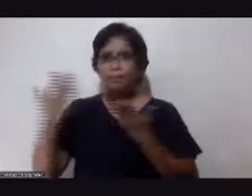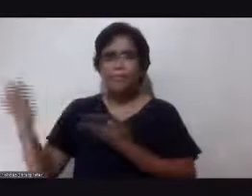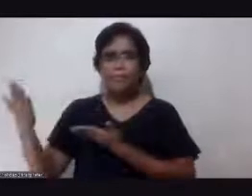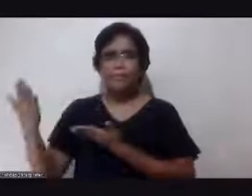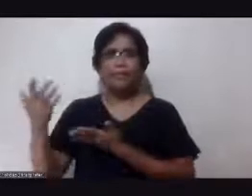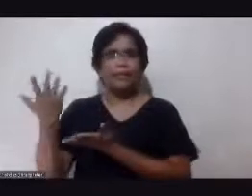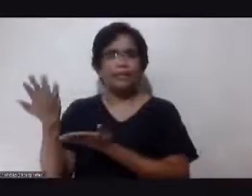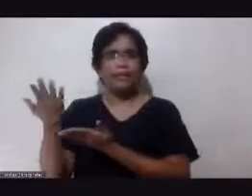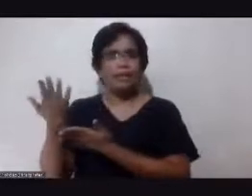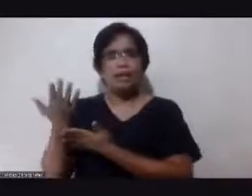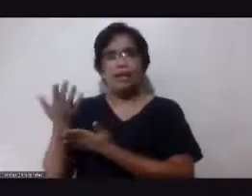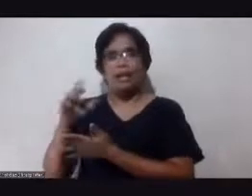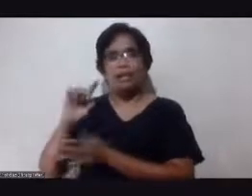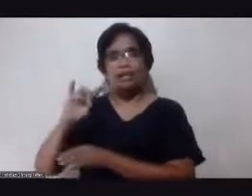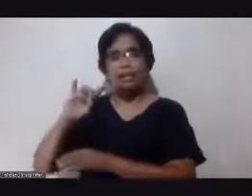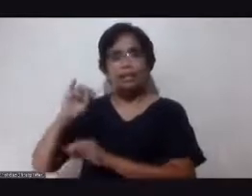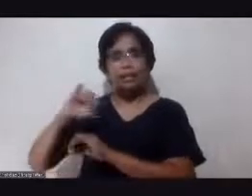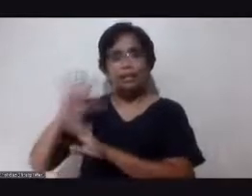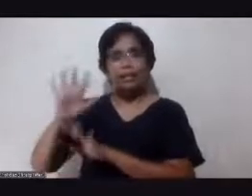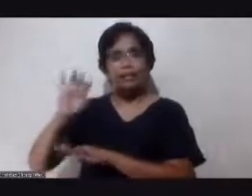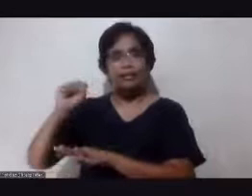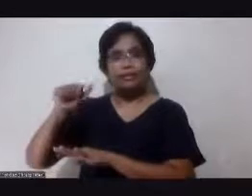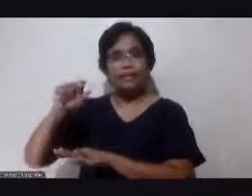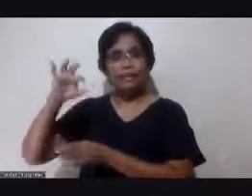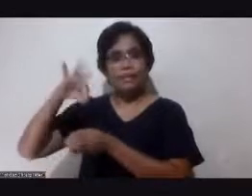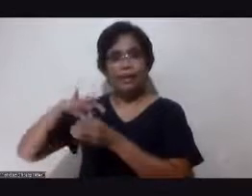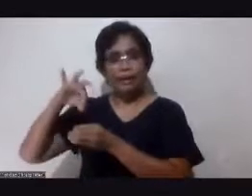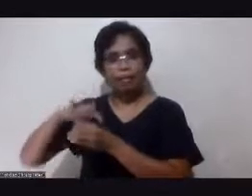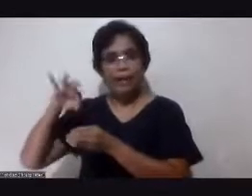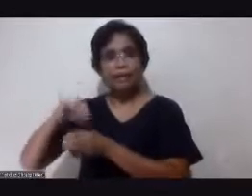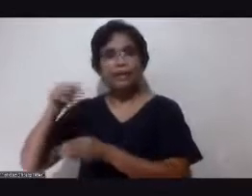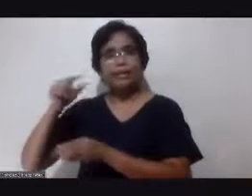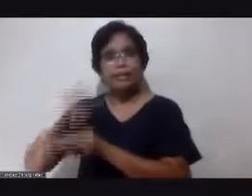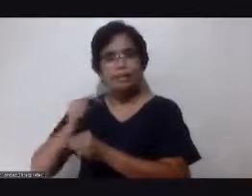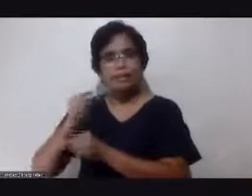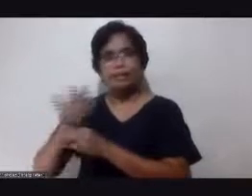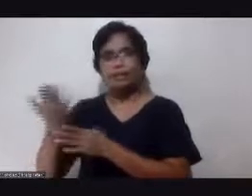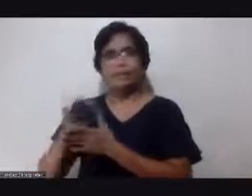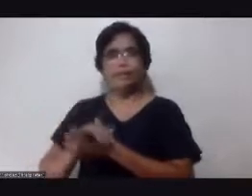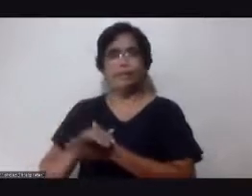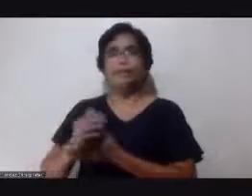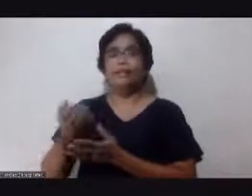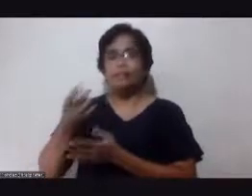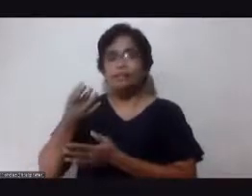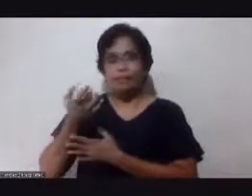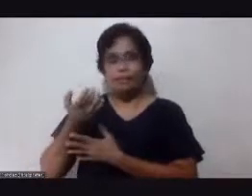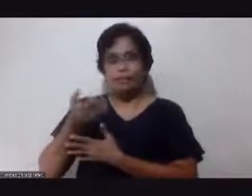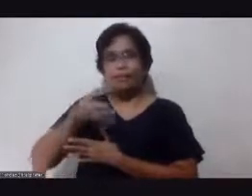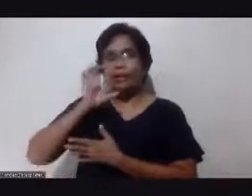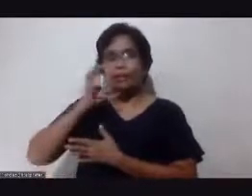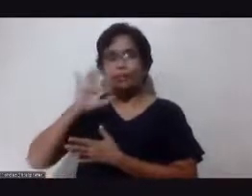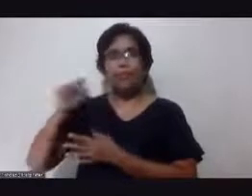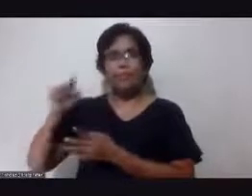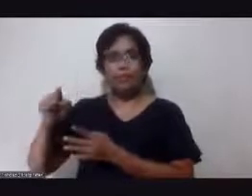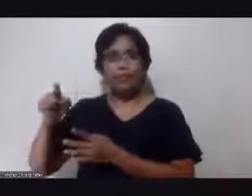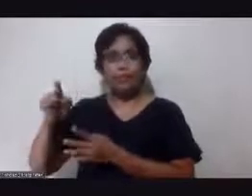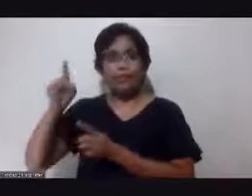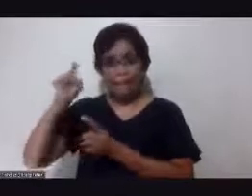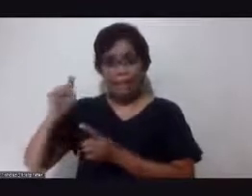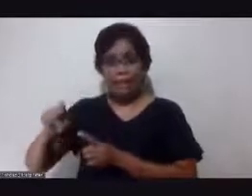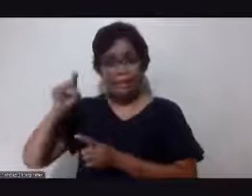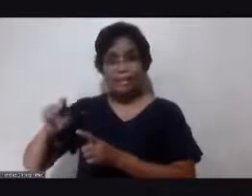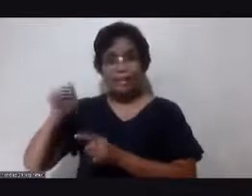kumain. Ito ang iniinom ko. Yeah. Inblitz na soft drinks. Ang soft drinks po ay talagang